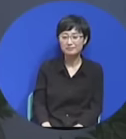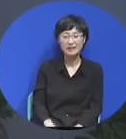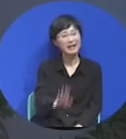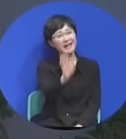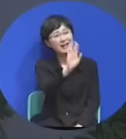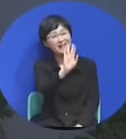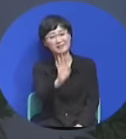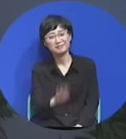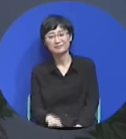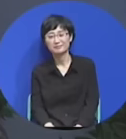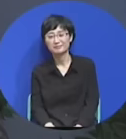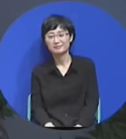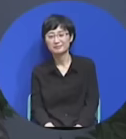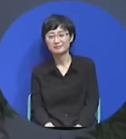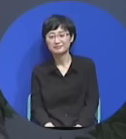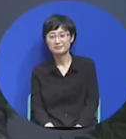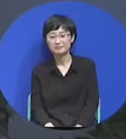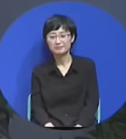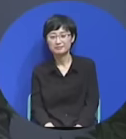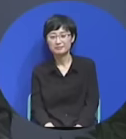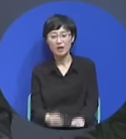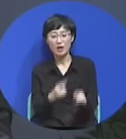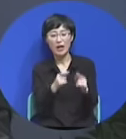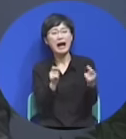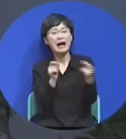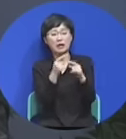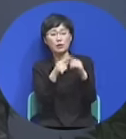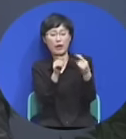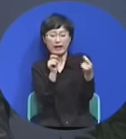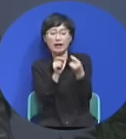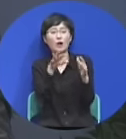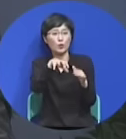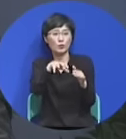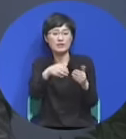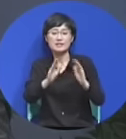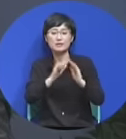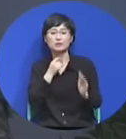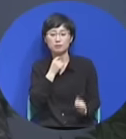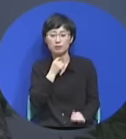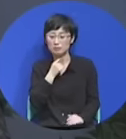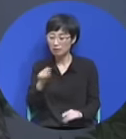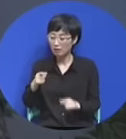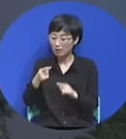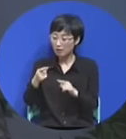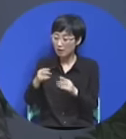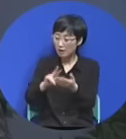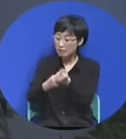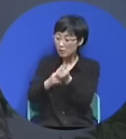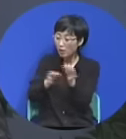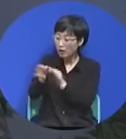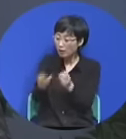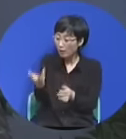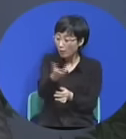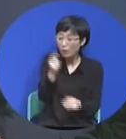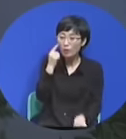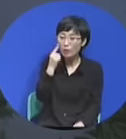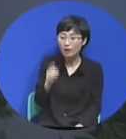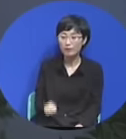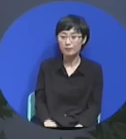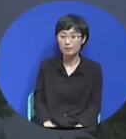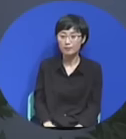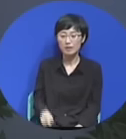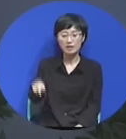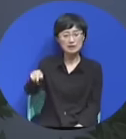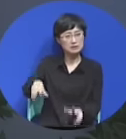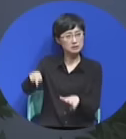그게 아니라는 거예요 더 가까운 데로 간대요 왜 옮깁니까 물었어요 지금